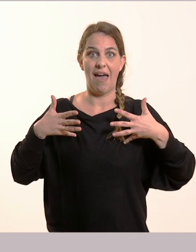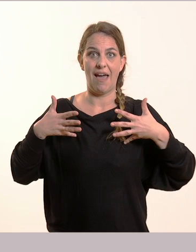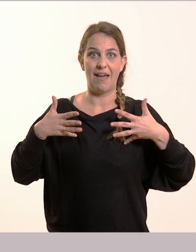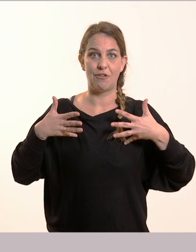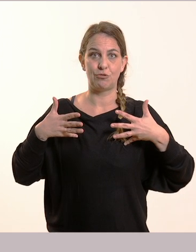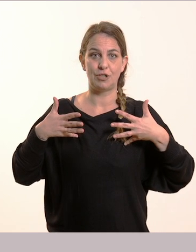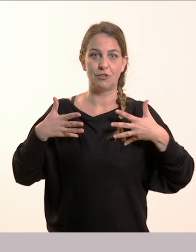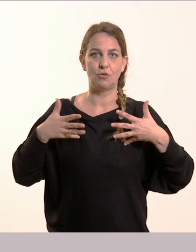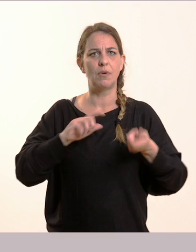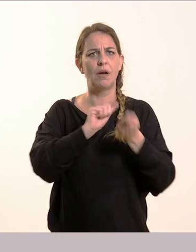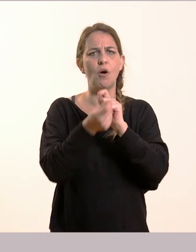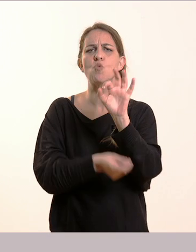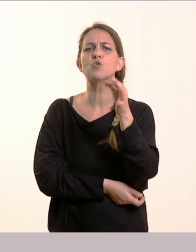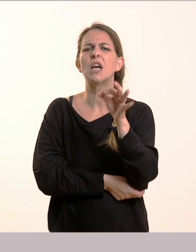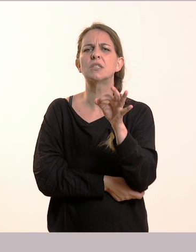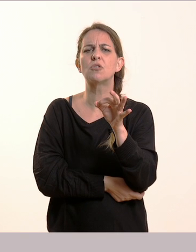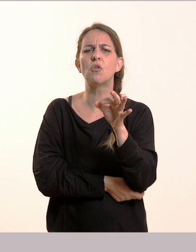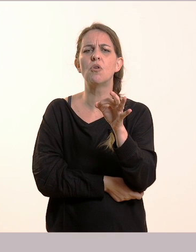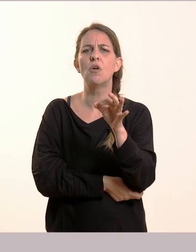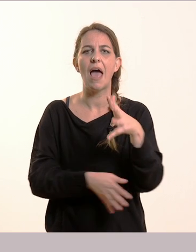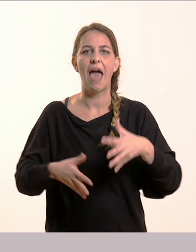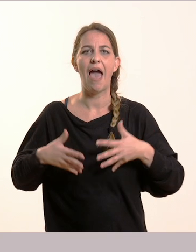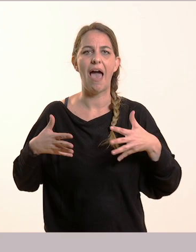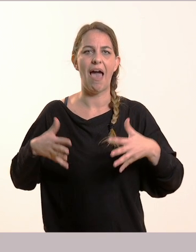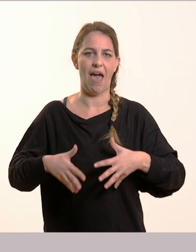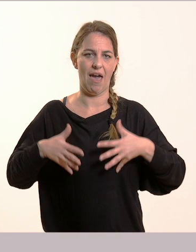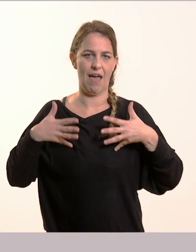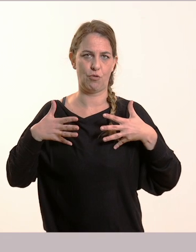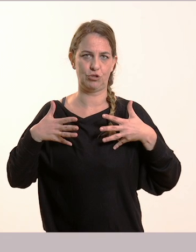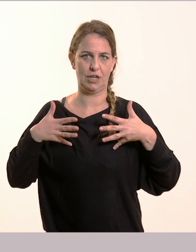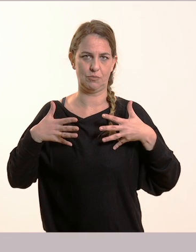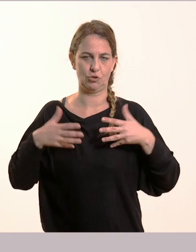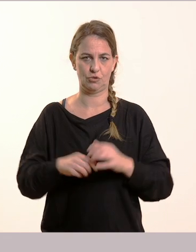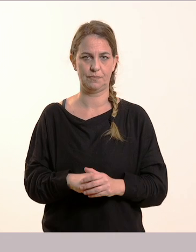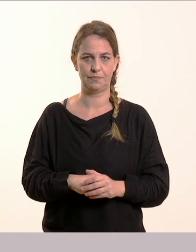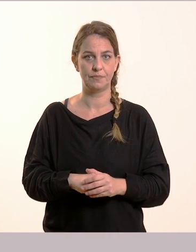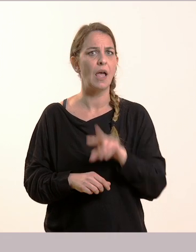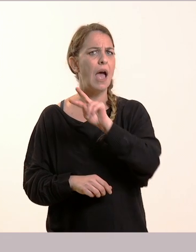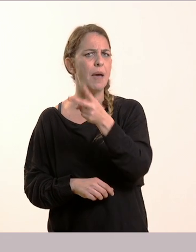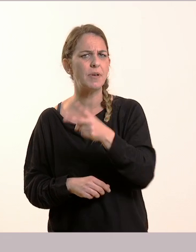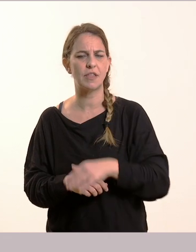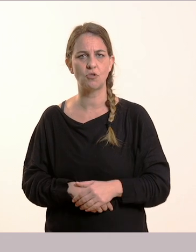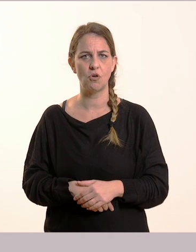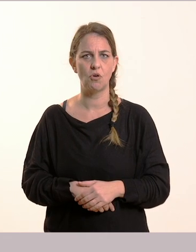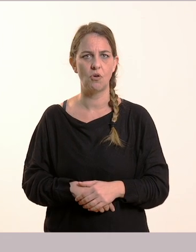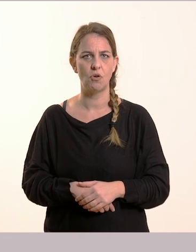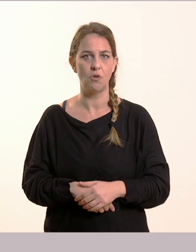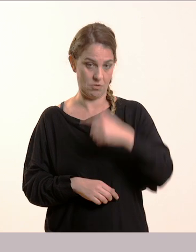ενθουσιάζομαι. Ενθουσιασμός, πάρα πολύ ωραία. Και το επίθετο, πώς νιώθω, είμαι